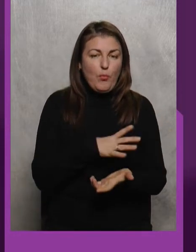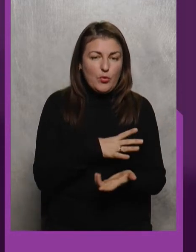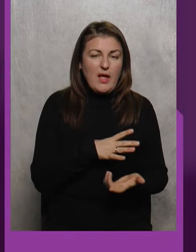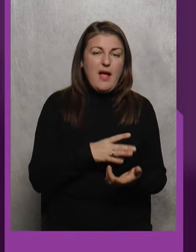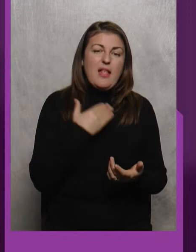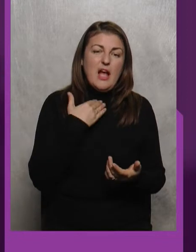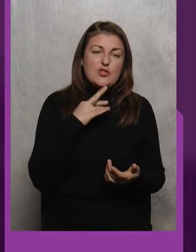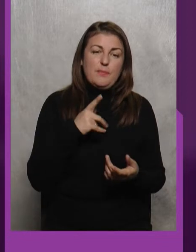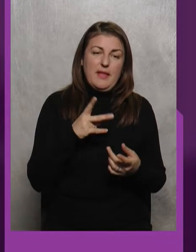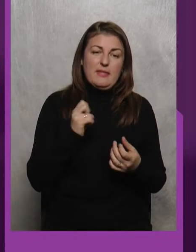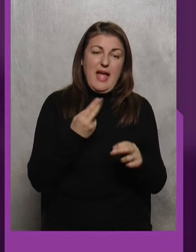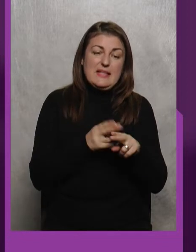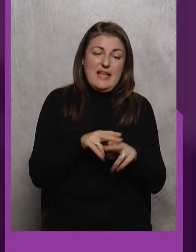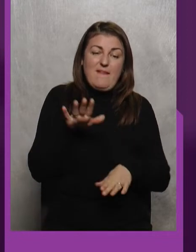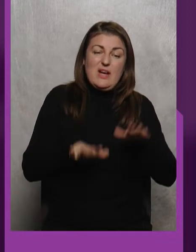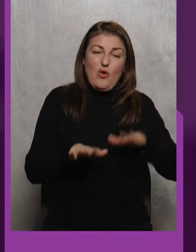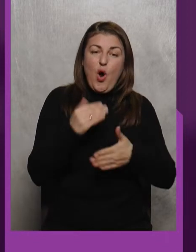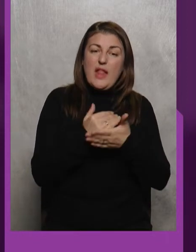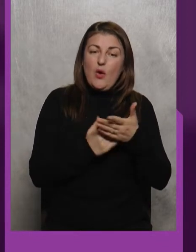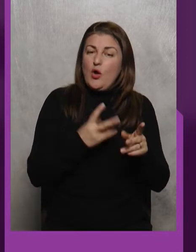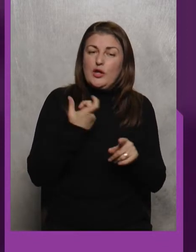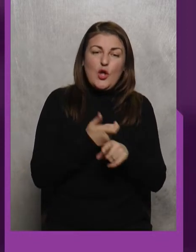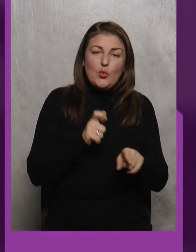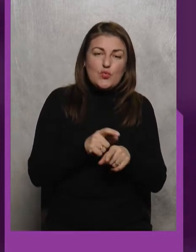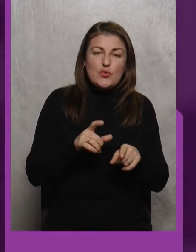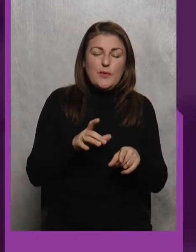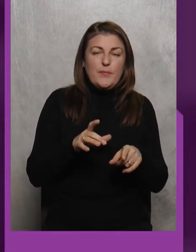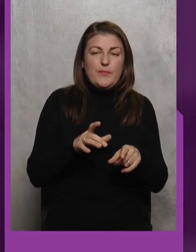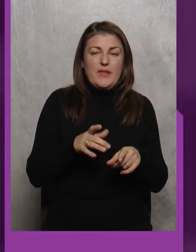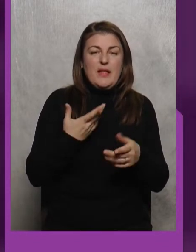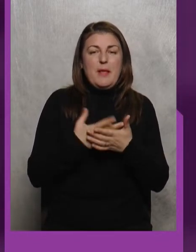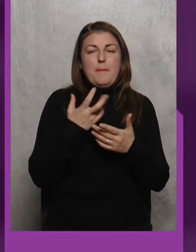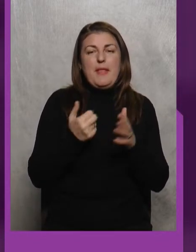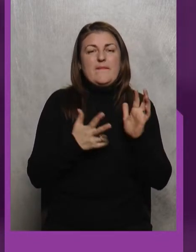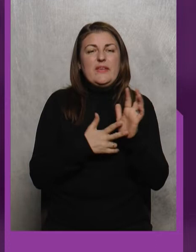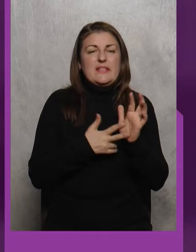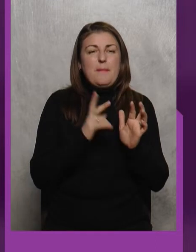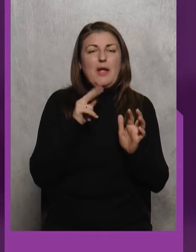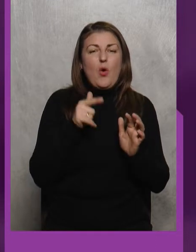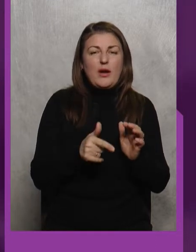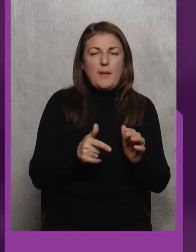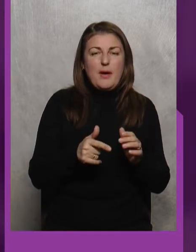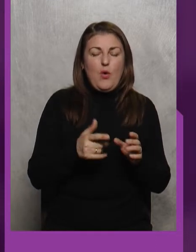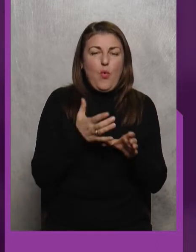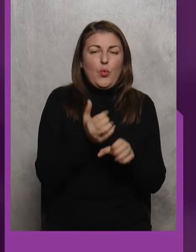начебто на цій ваговій категорії Не дуже, на 8 кілограмів худішим А